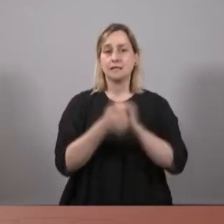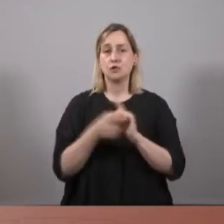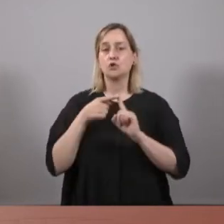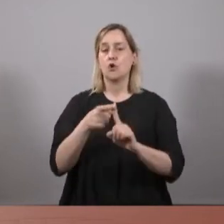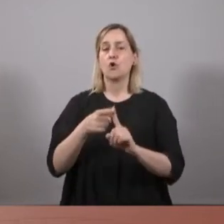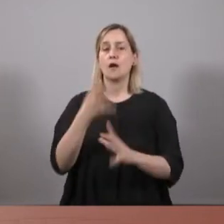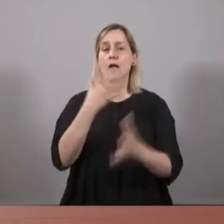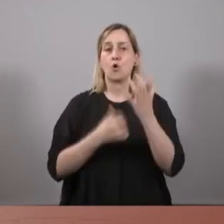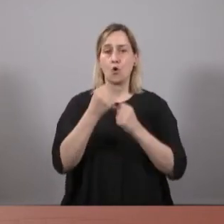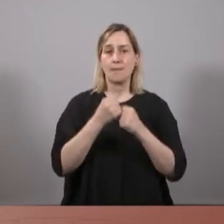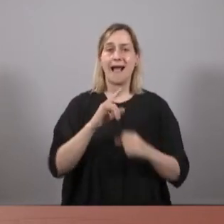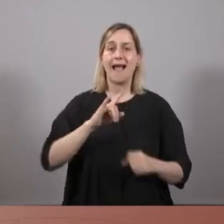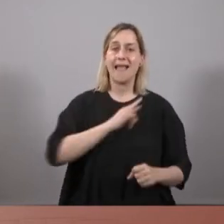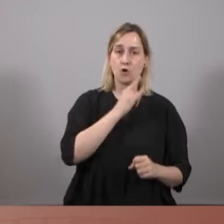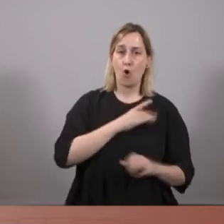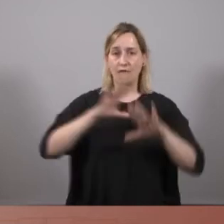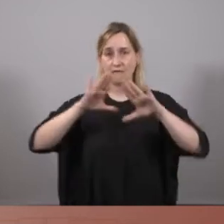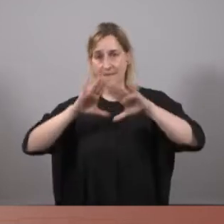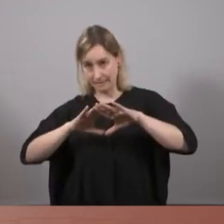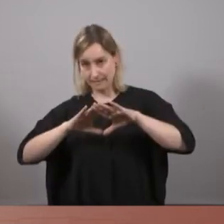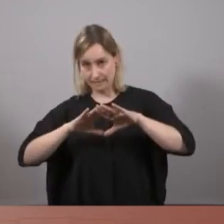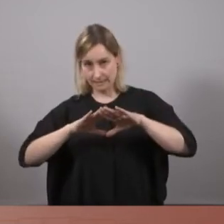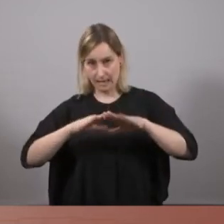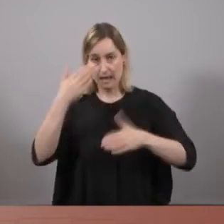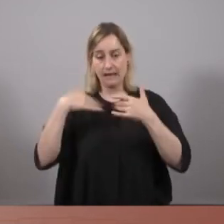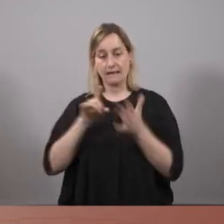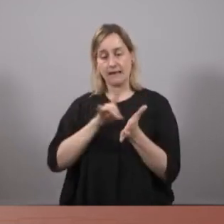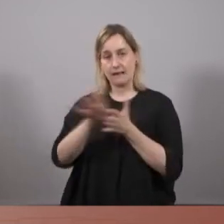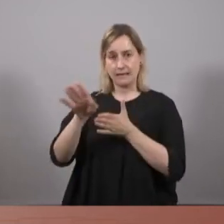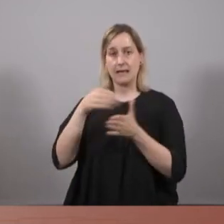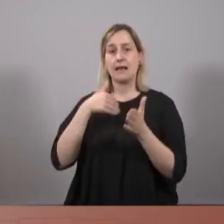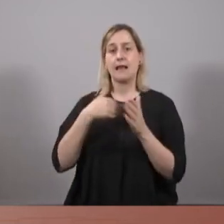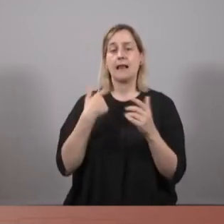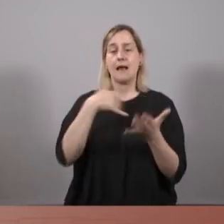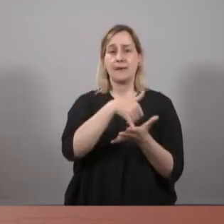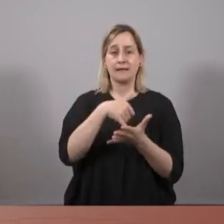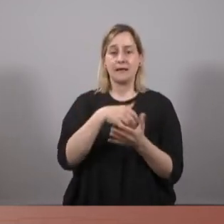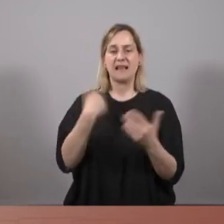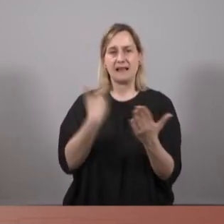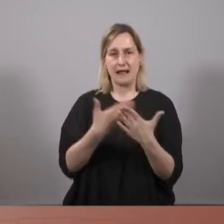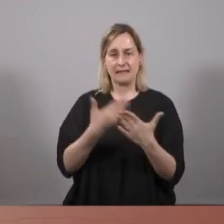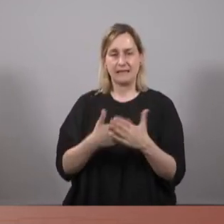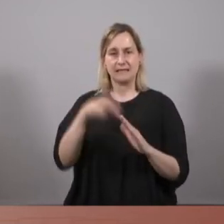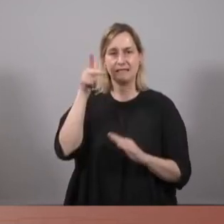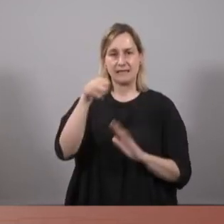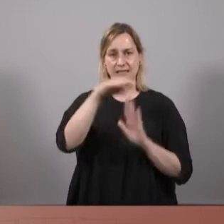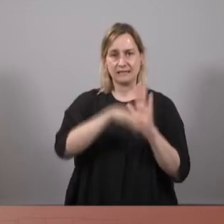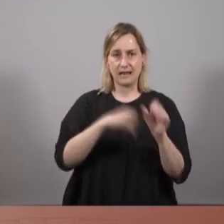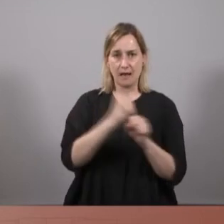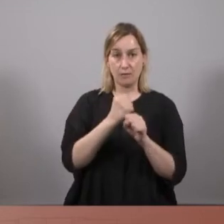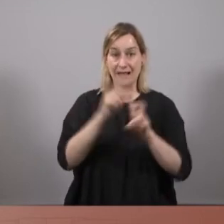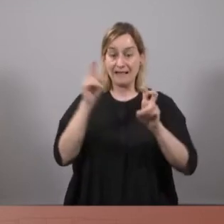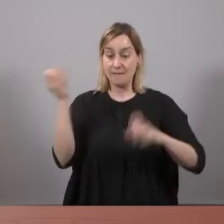economia ecofeminista que reverteixi la precarietat, garanteixi els drets laborals, amb una destinació dels fons